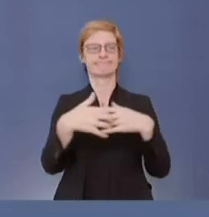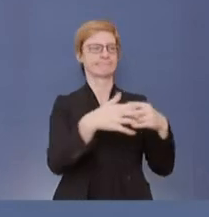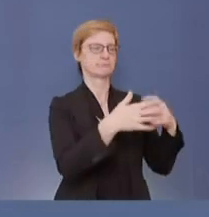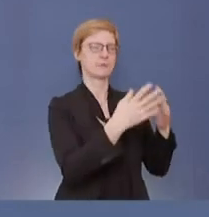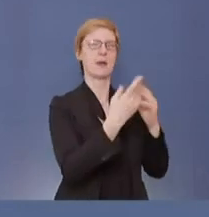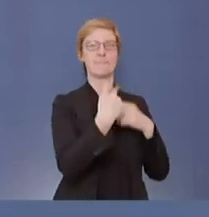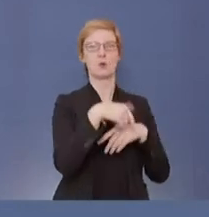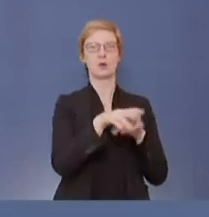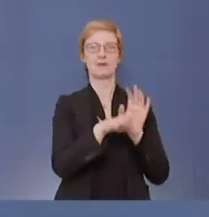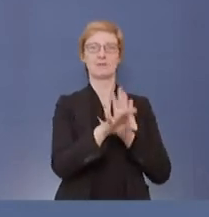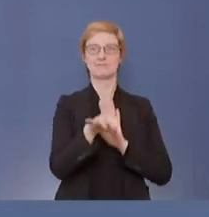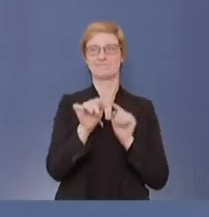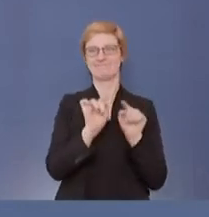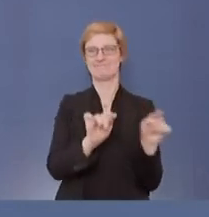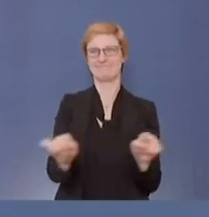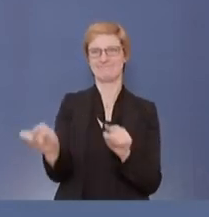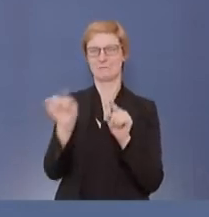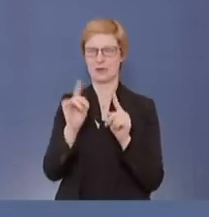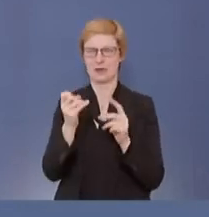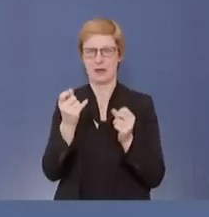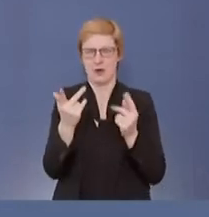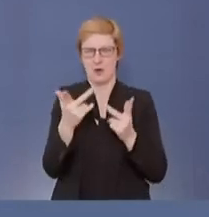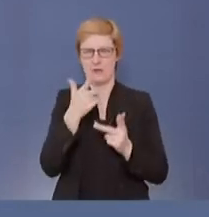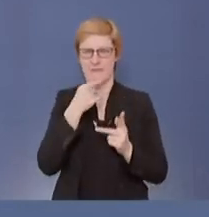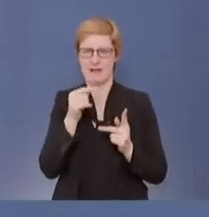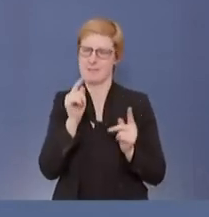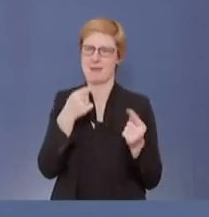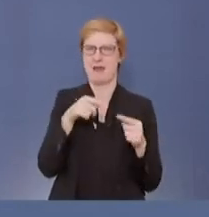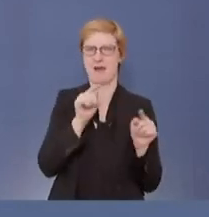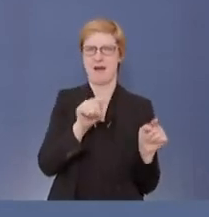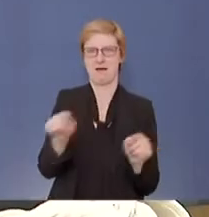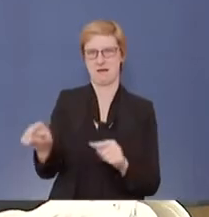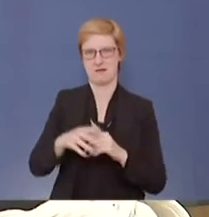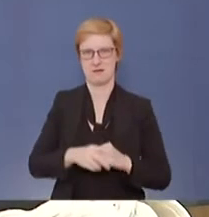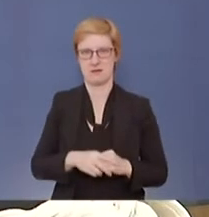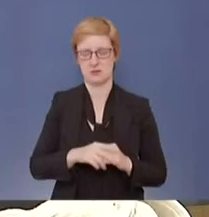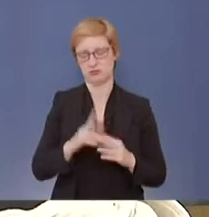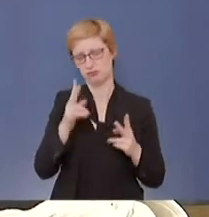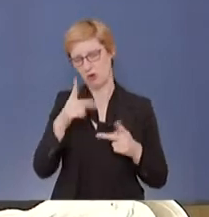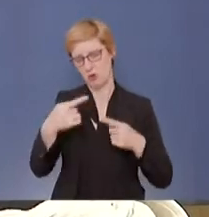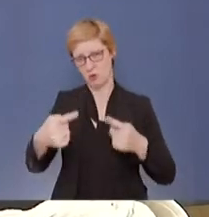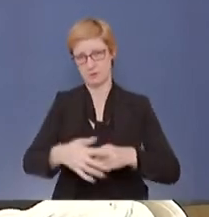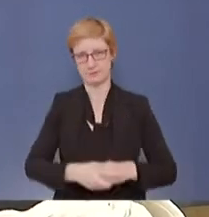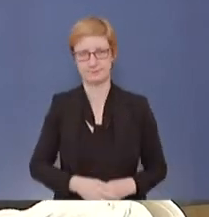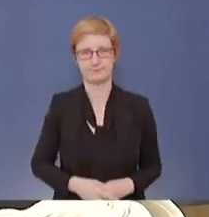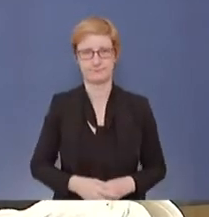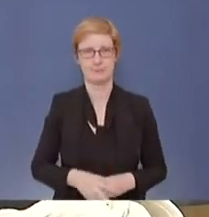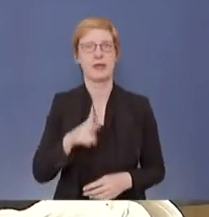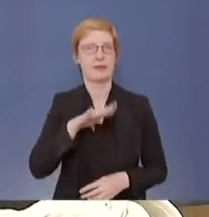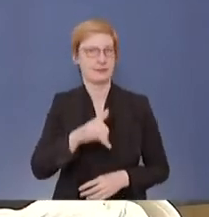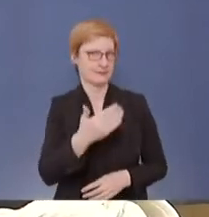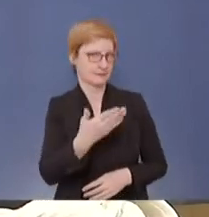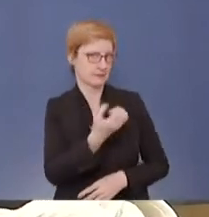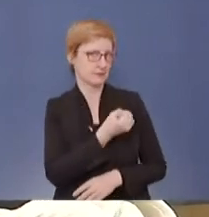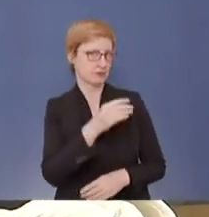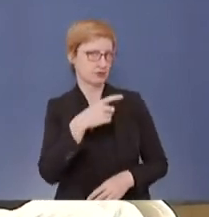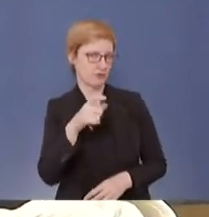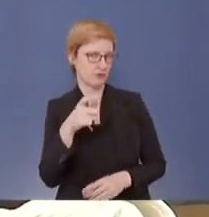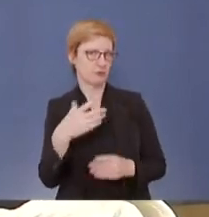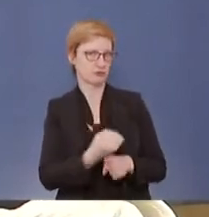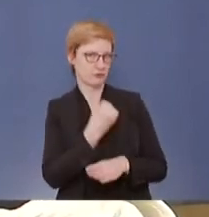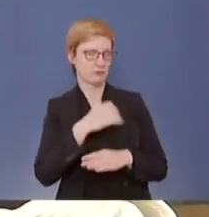identifizieren. Herr Jessen, jetzt als Letzter zum Block Impfstoffbeschaffung. Ja, und da geht es noch mal um die Preise.